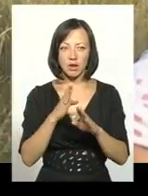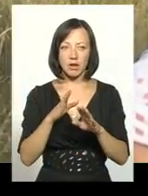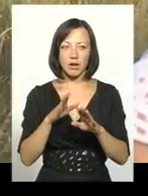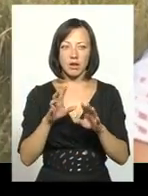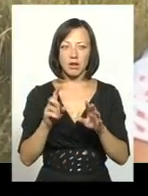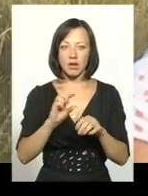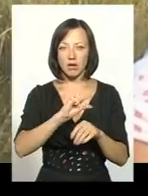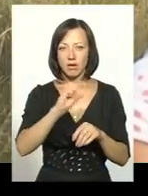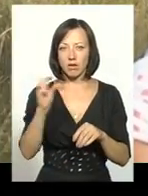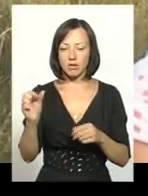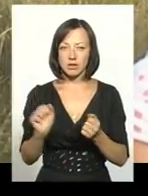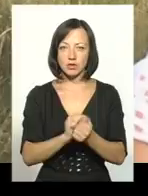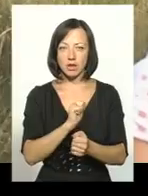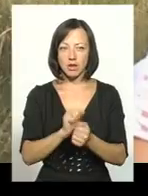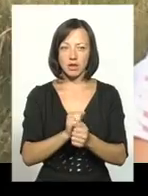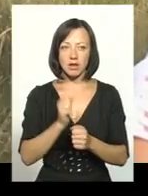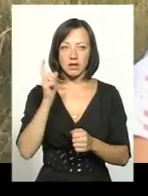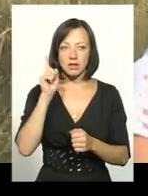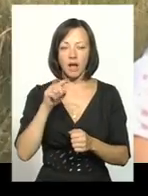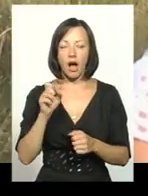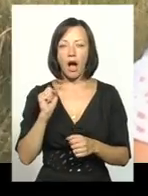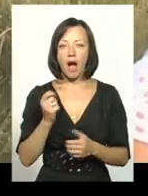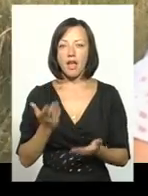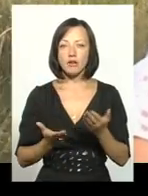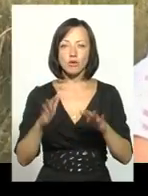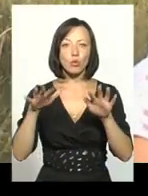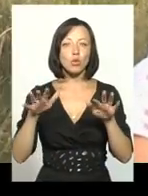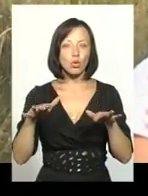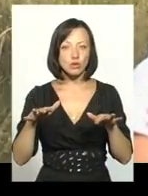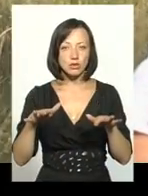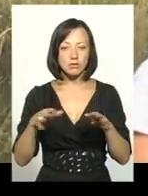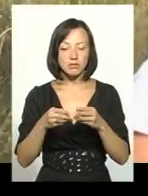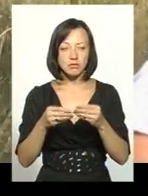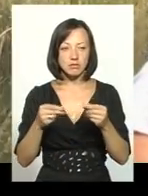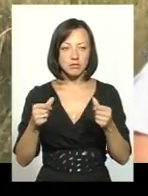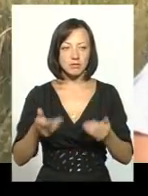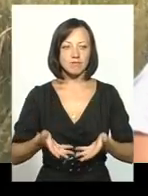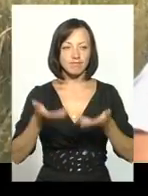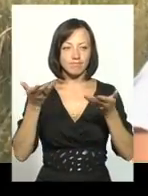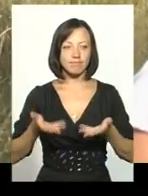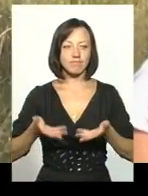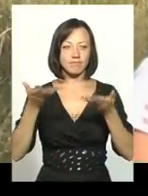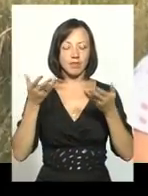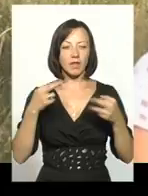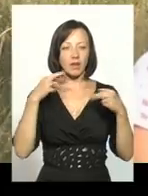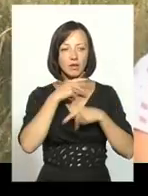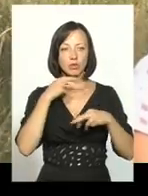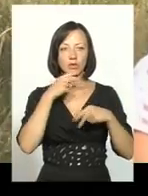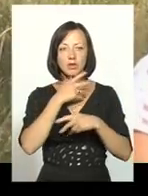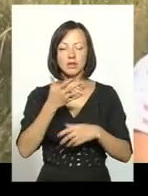покрилося коркою. Це, звичайно, ми всі знаємо, як мешканці. А якщо піде дощ, воно все ж це випаровується. і ці ядовити